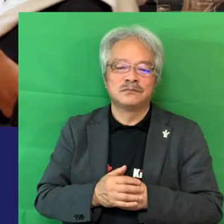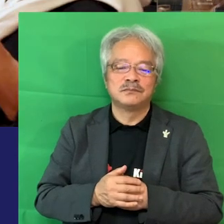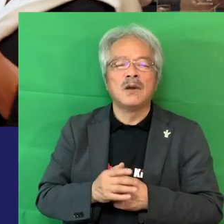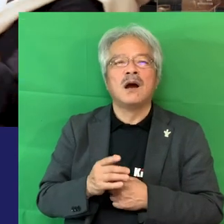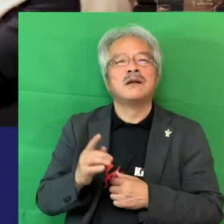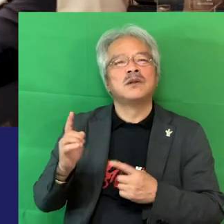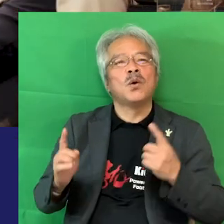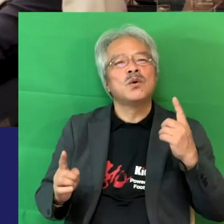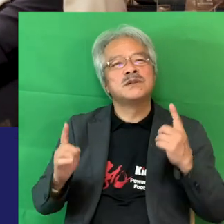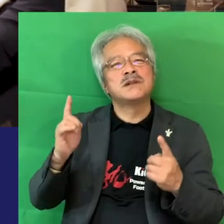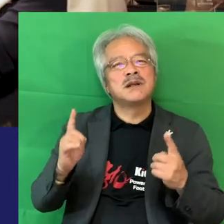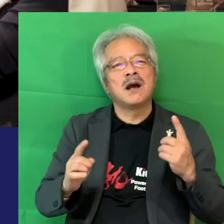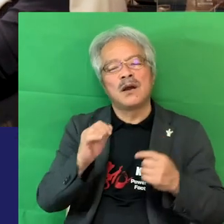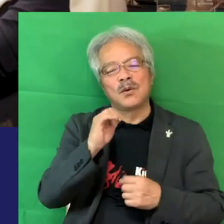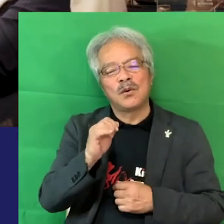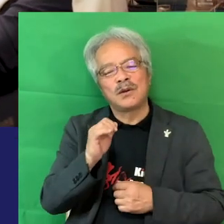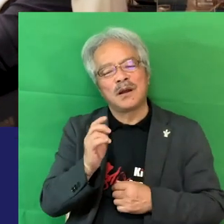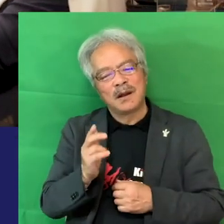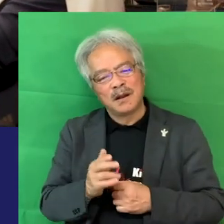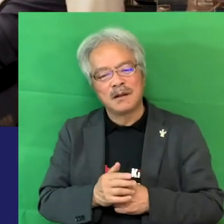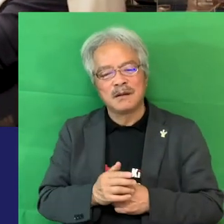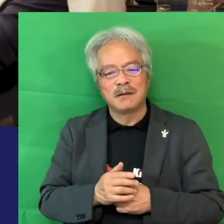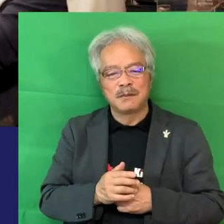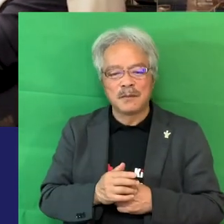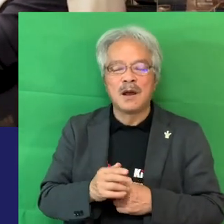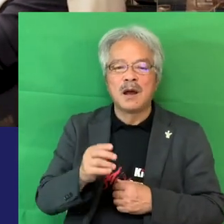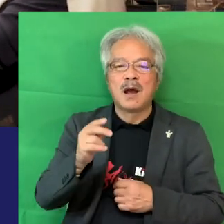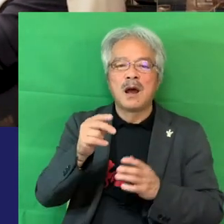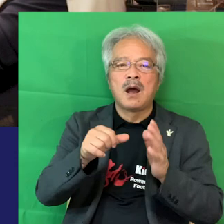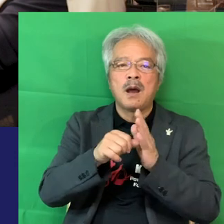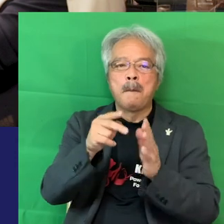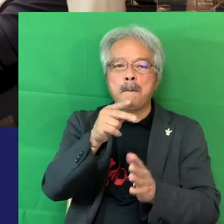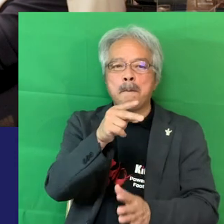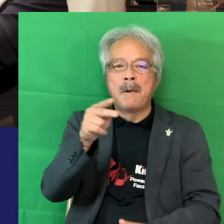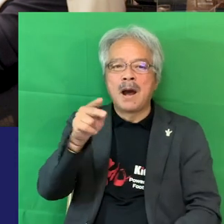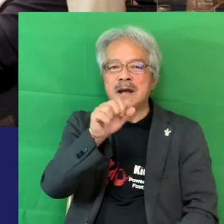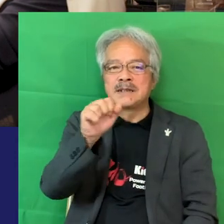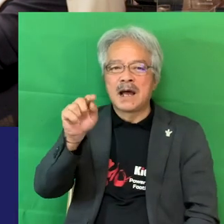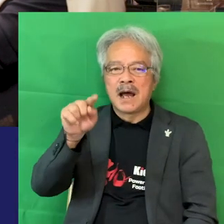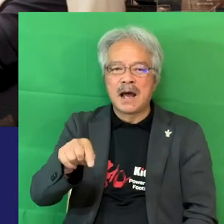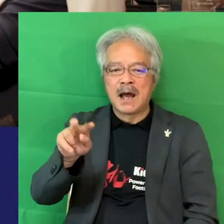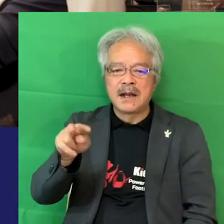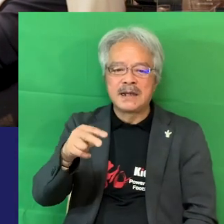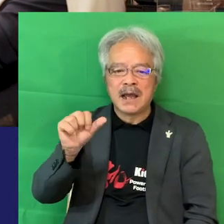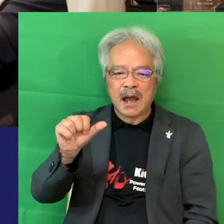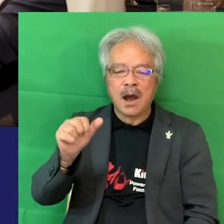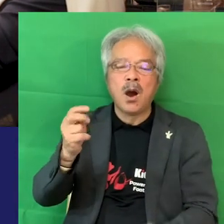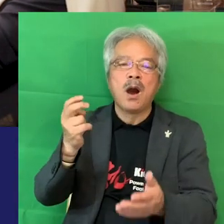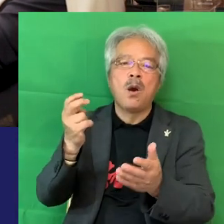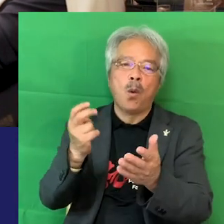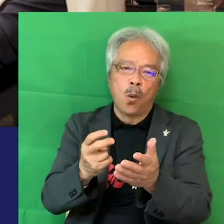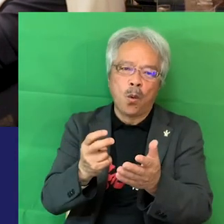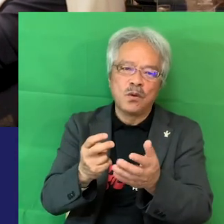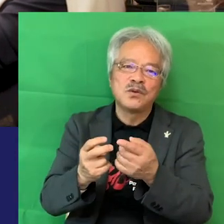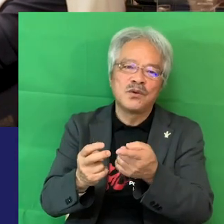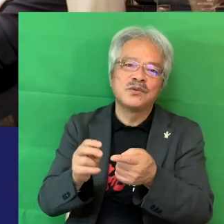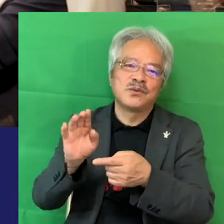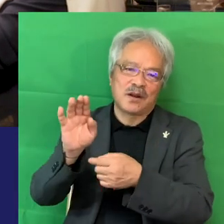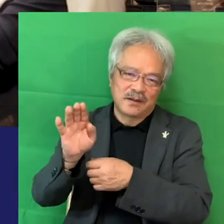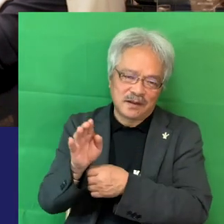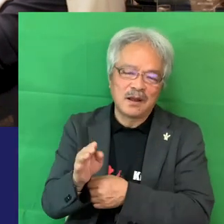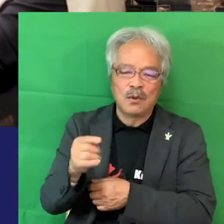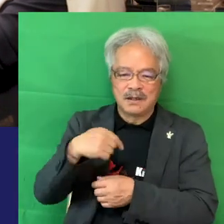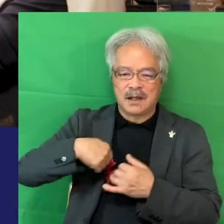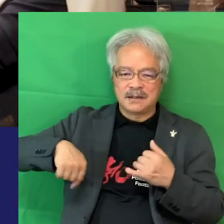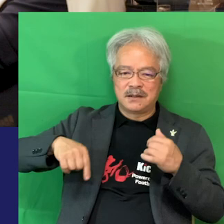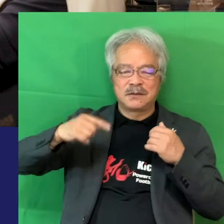どっちにールホーっていうのができて私たちの国とは全然考え方が違うその病院の中